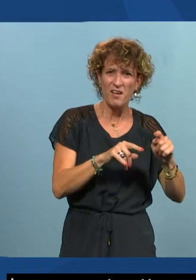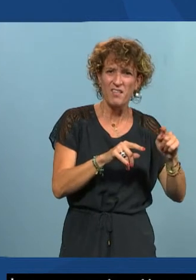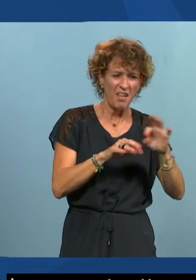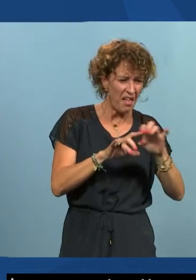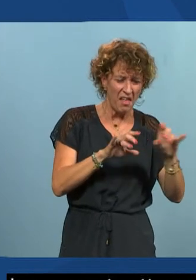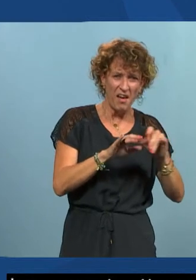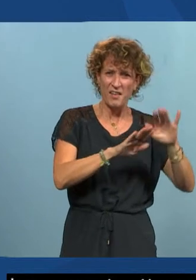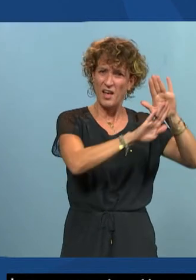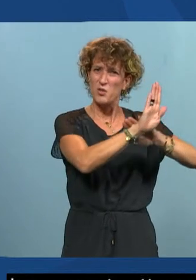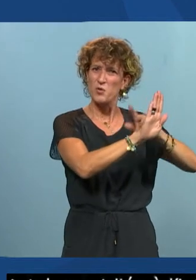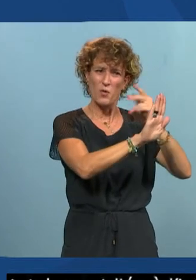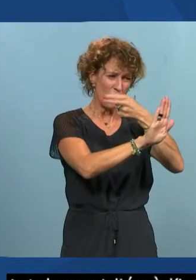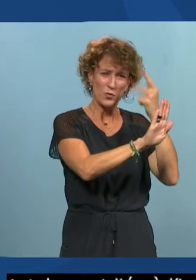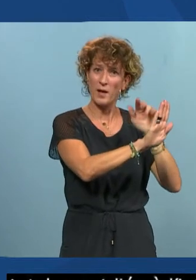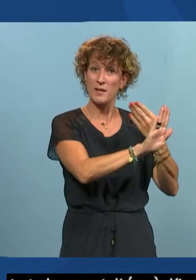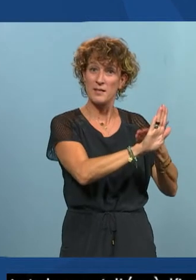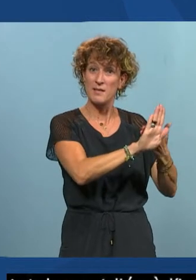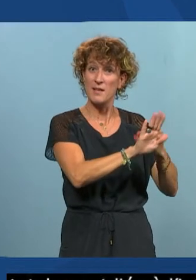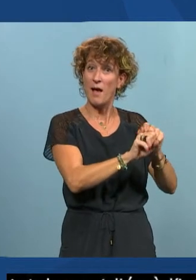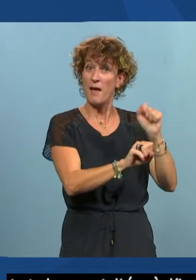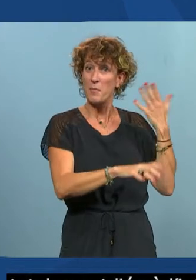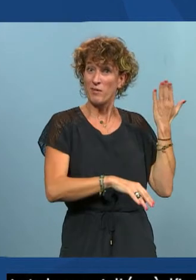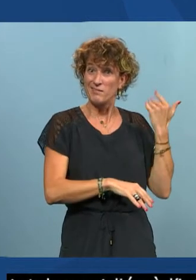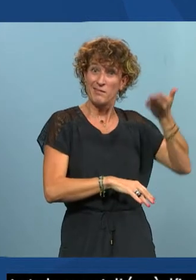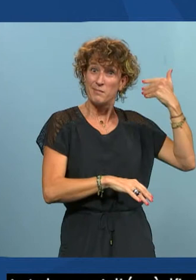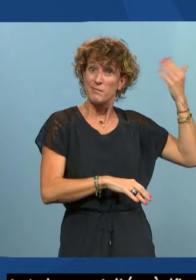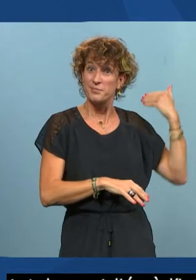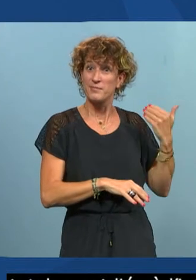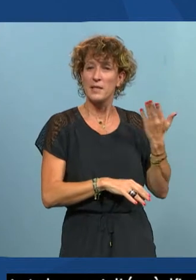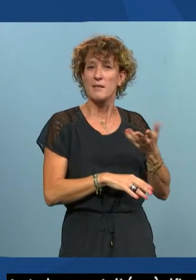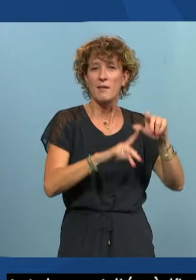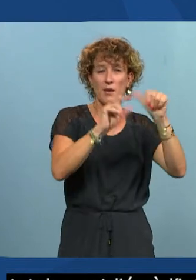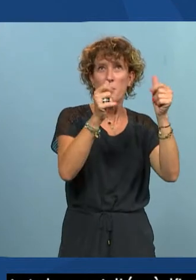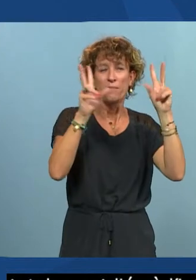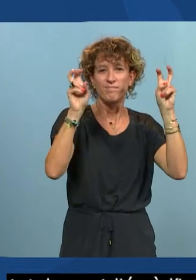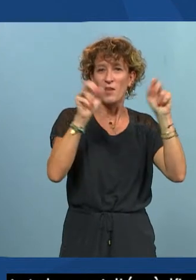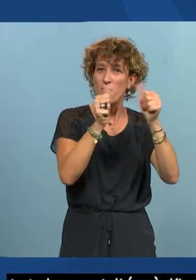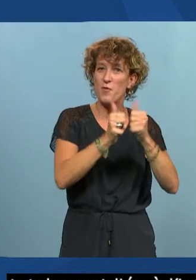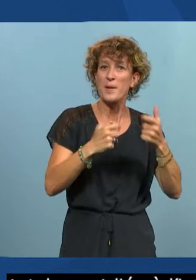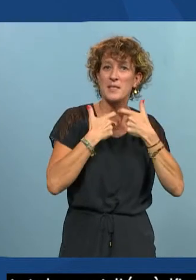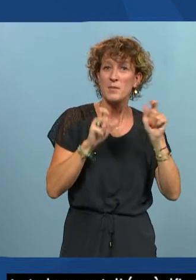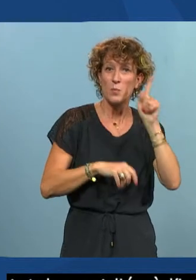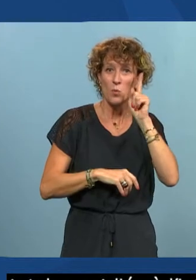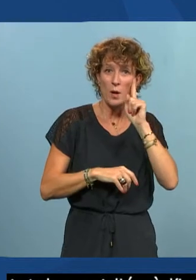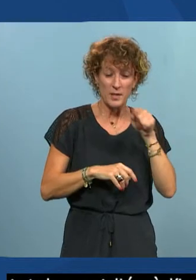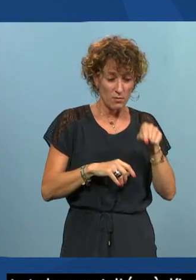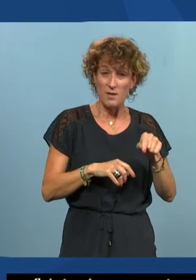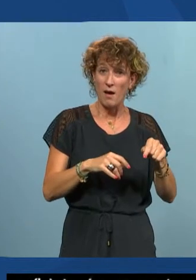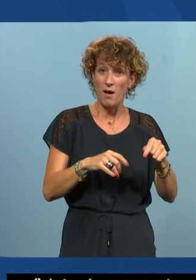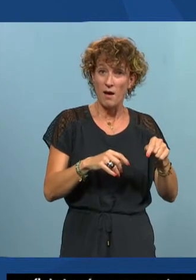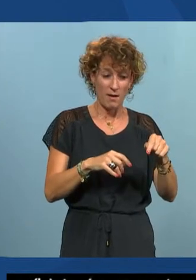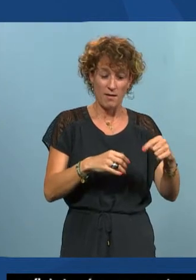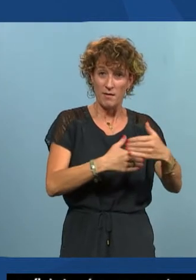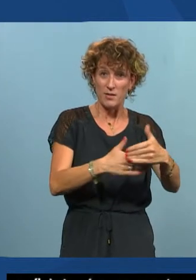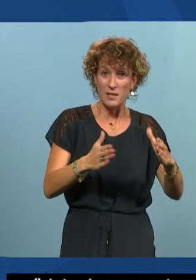noir. Et bien, mine de rien, ça, à l'époque, c'était peut-être déjà une forme d'accessibilité, puisqu'on pouvait y accéder à cette